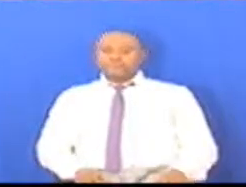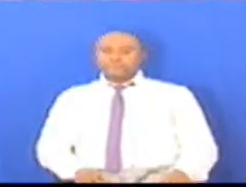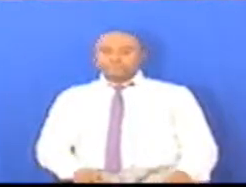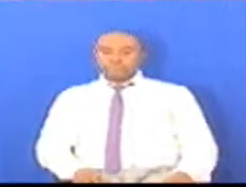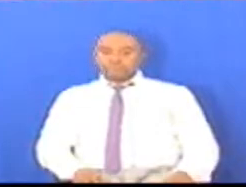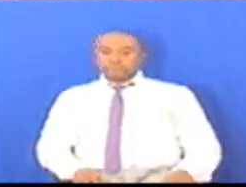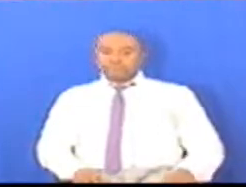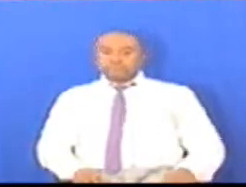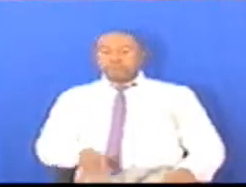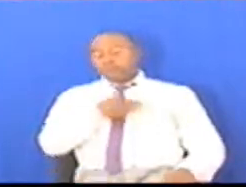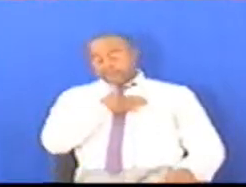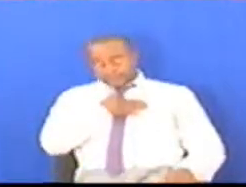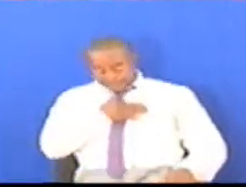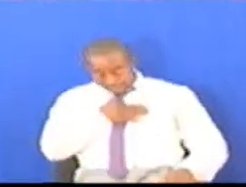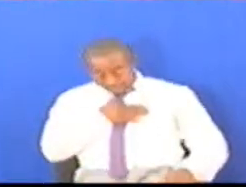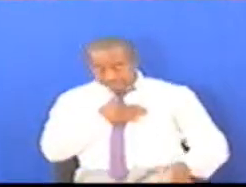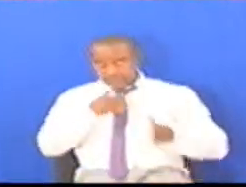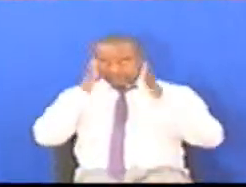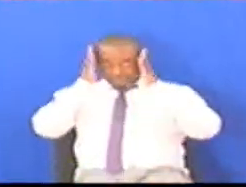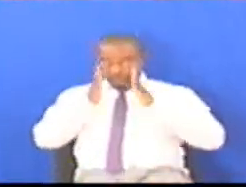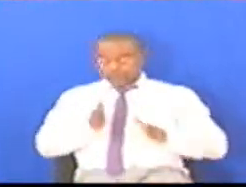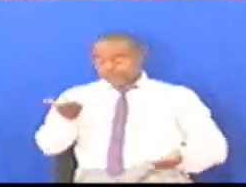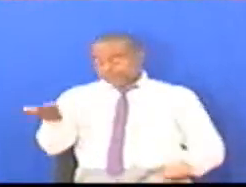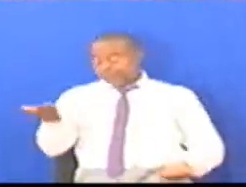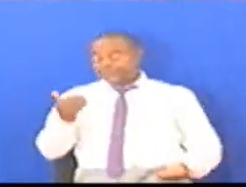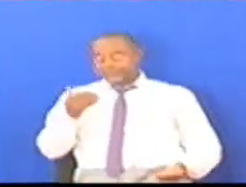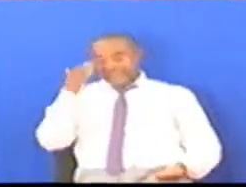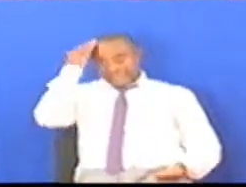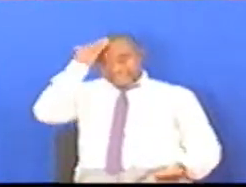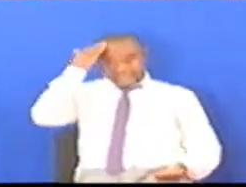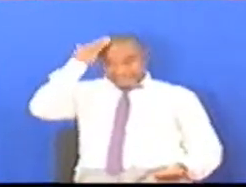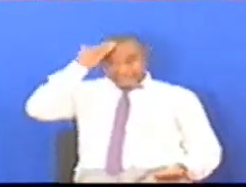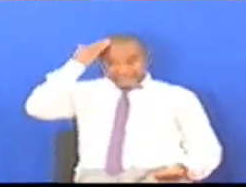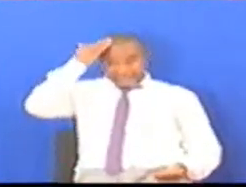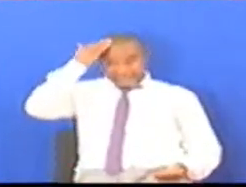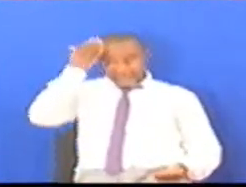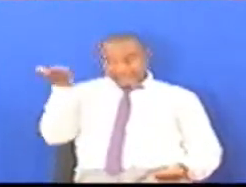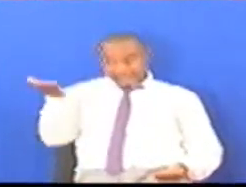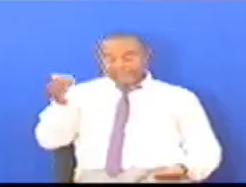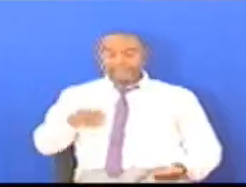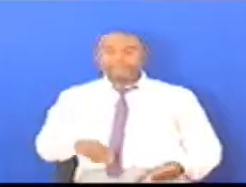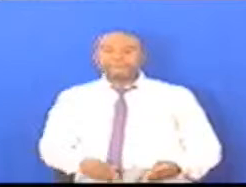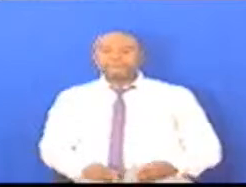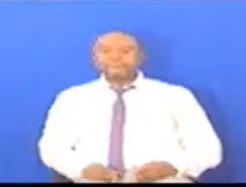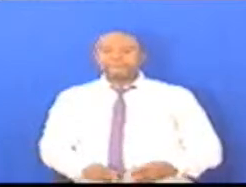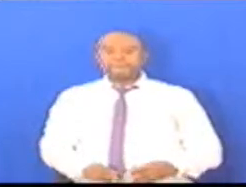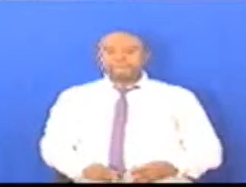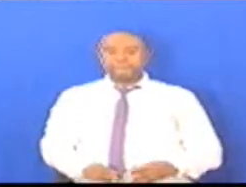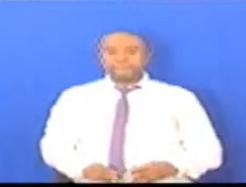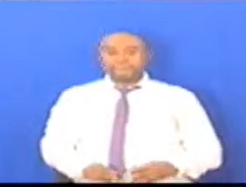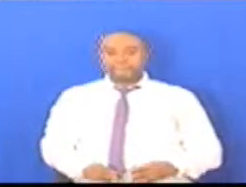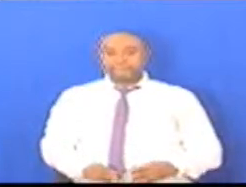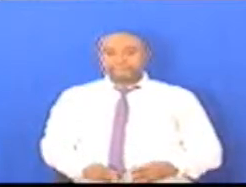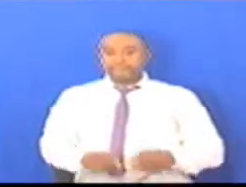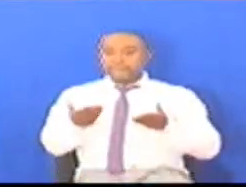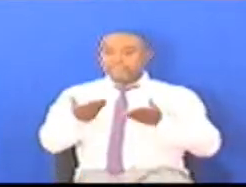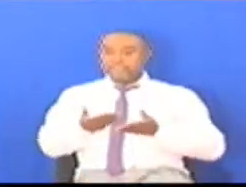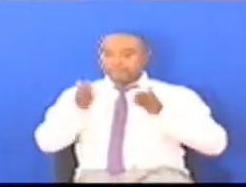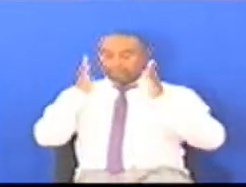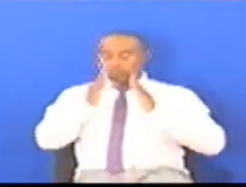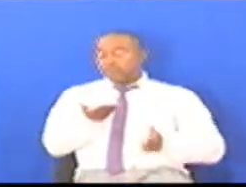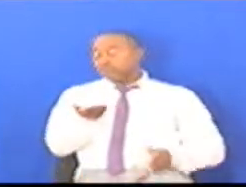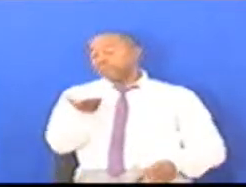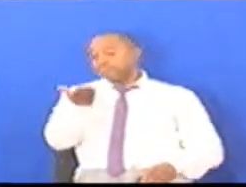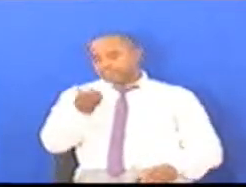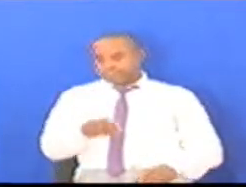Mwishimwa Joseph Romans Terasini Mwishimwa nage njwa Mwenye